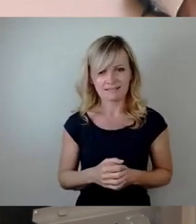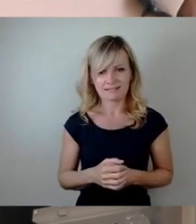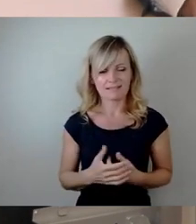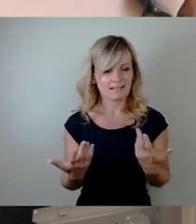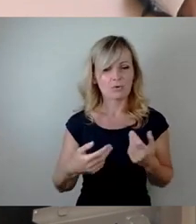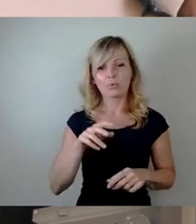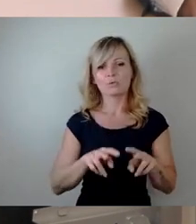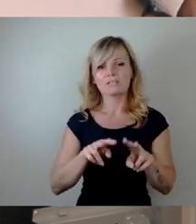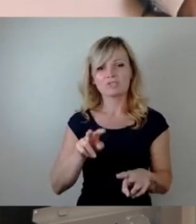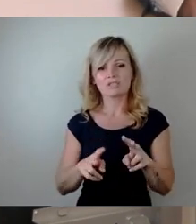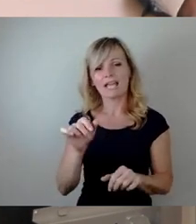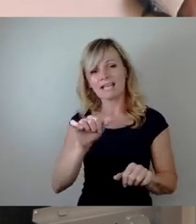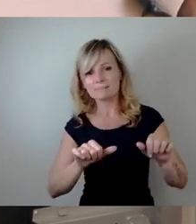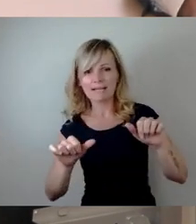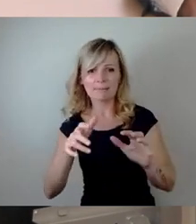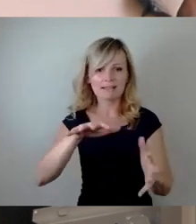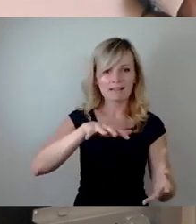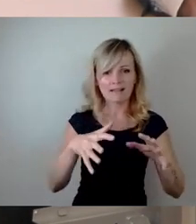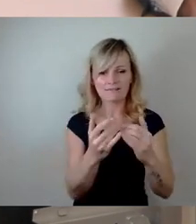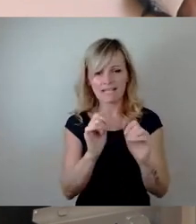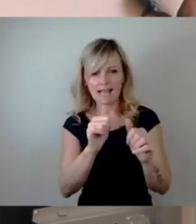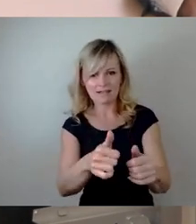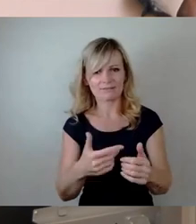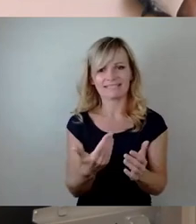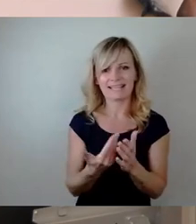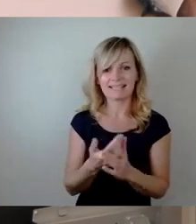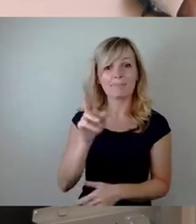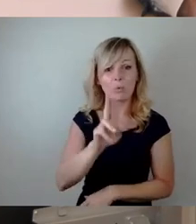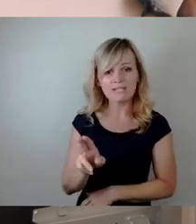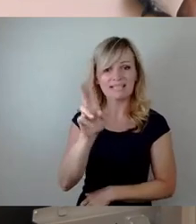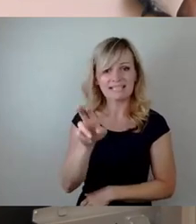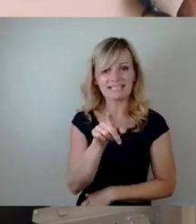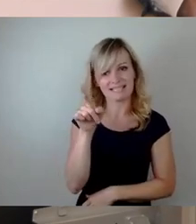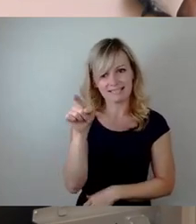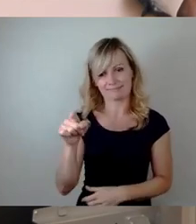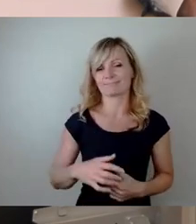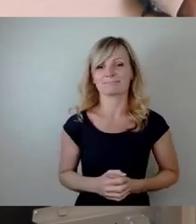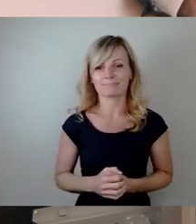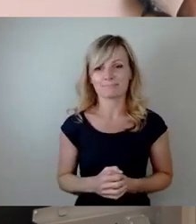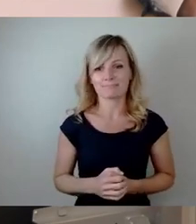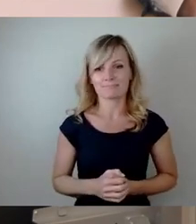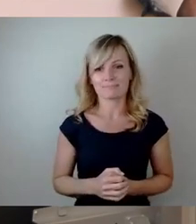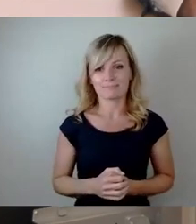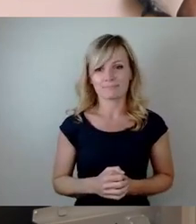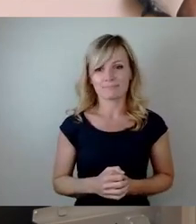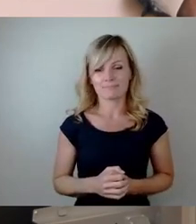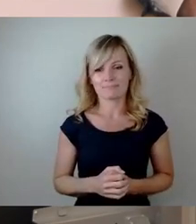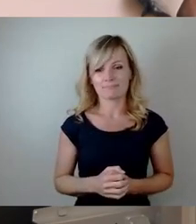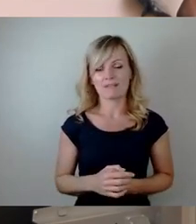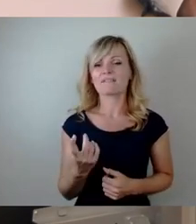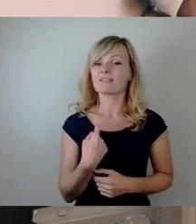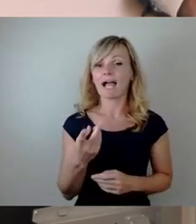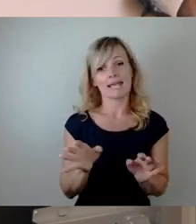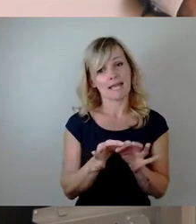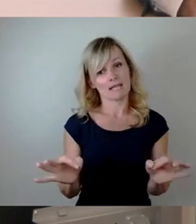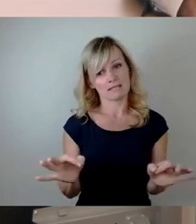Experimentalbereich ist. Und deswegen findet sowas auch an der Uniklinik statt. Und jetzt müssen wir uns doch mal alle ehrlich machen. Wer